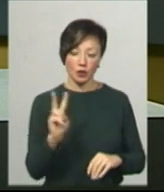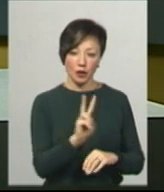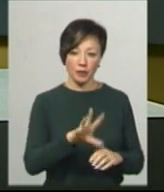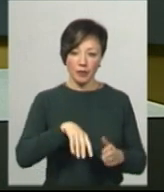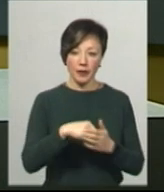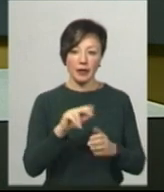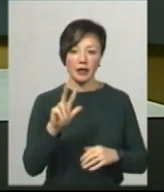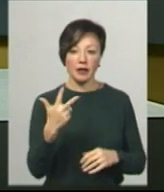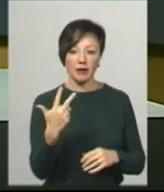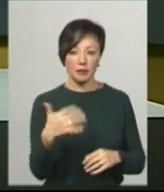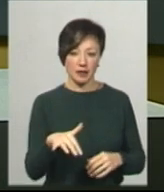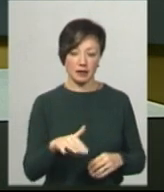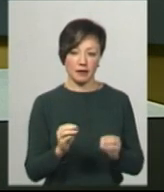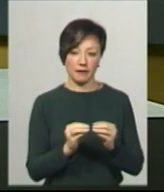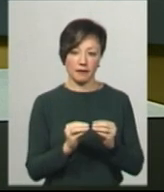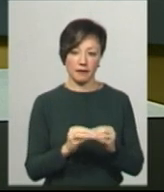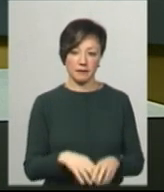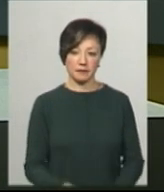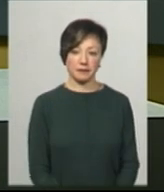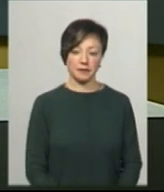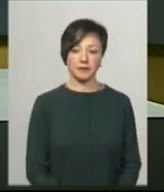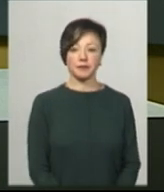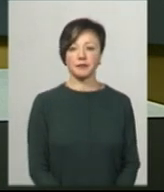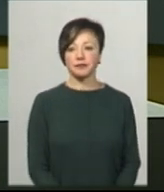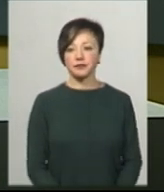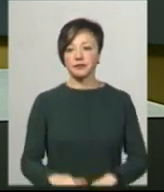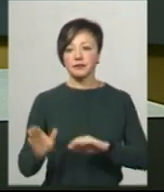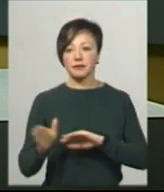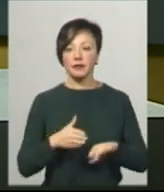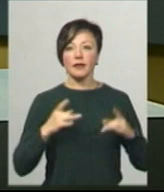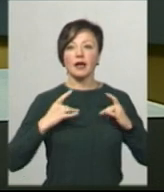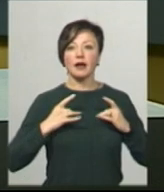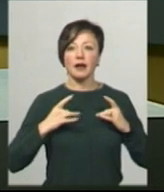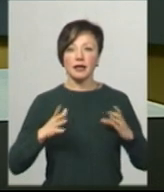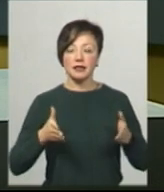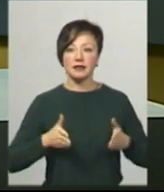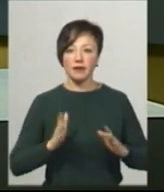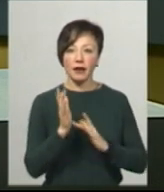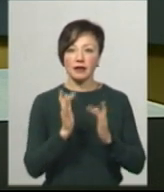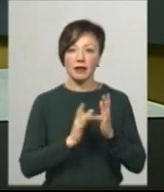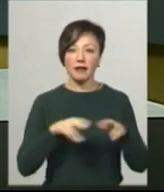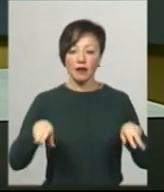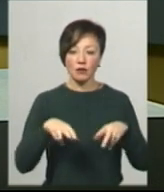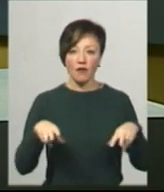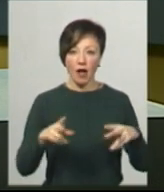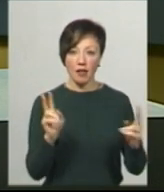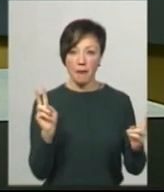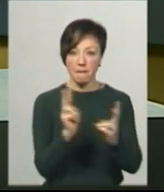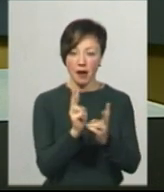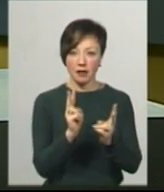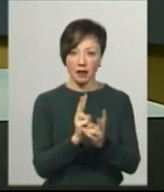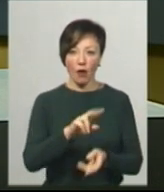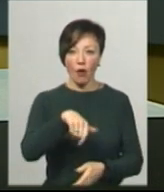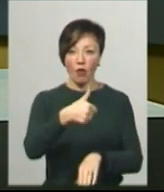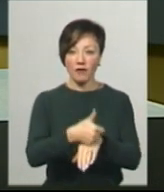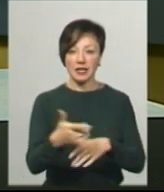проїзду – 3 гривні 50 копійок. Різдвяний танцювальний батл відбудеться в Хмельницькому 5 січня на головній